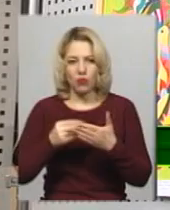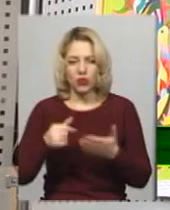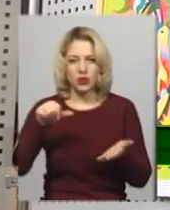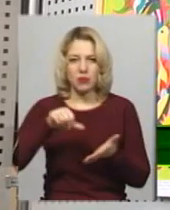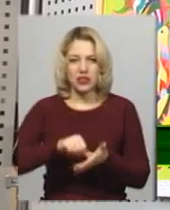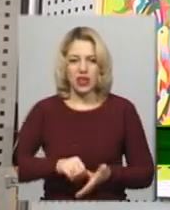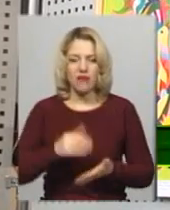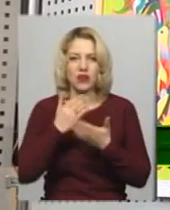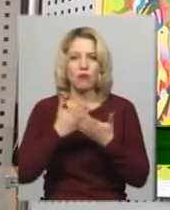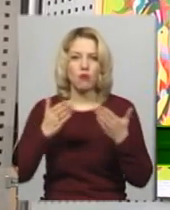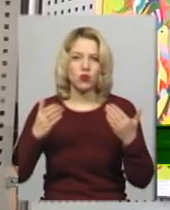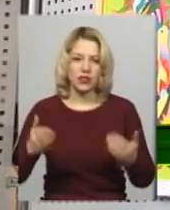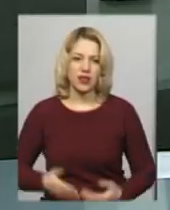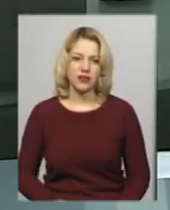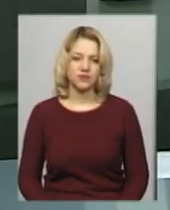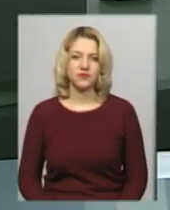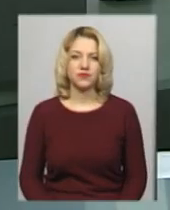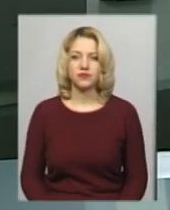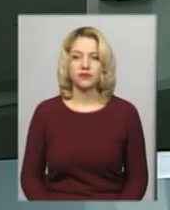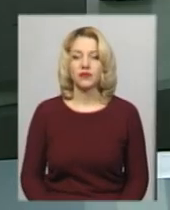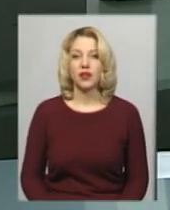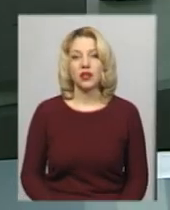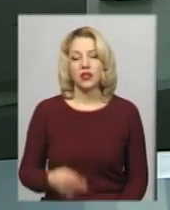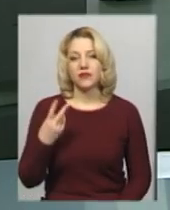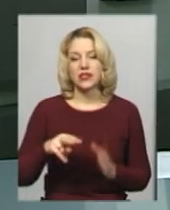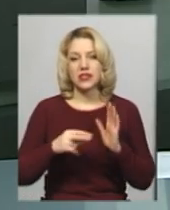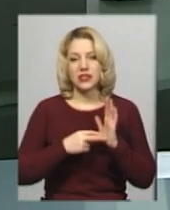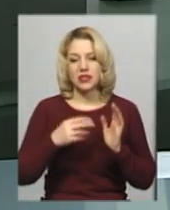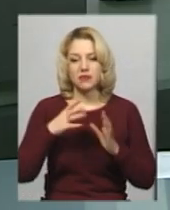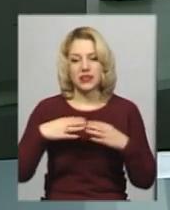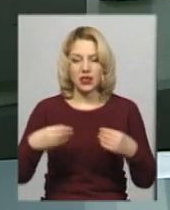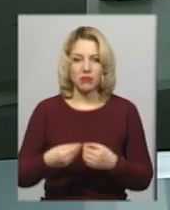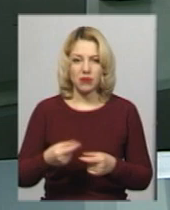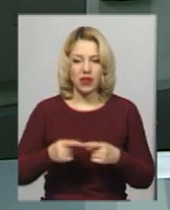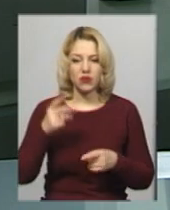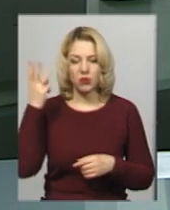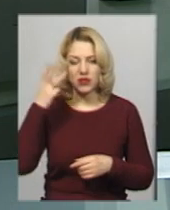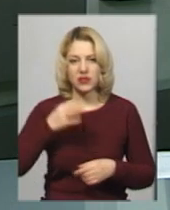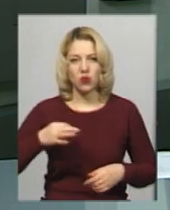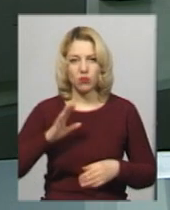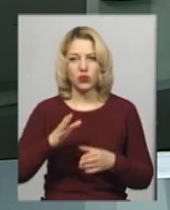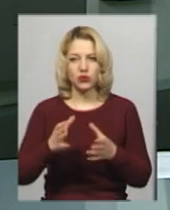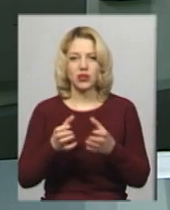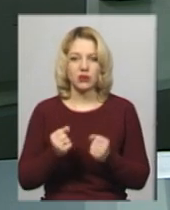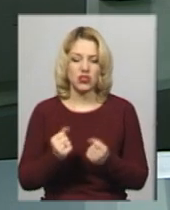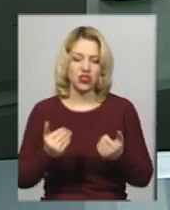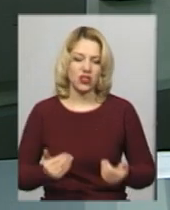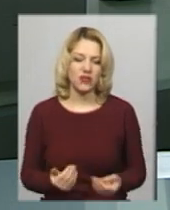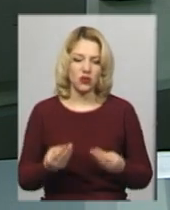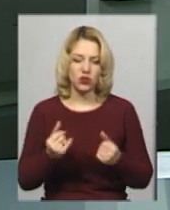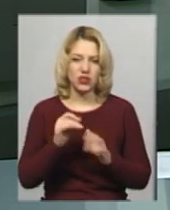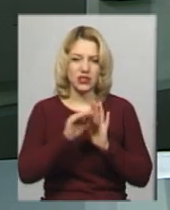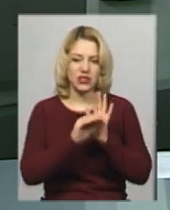історії міста Хмельницького. 27 сімей у Хмельницькій області отримають живі кошти за системою